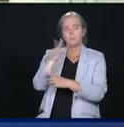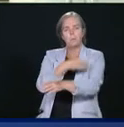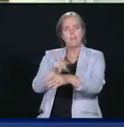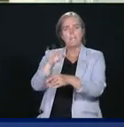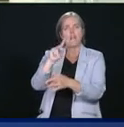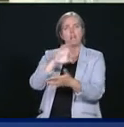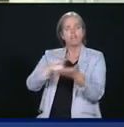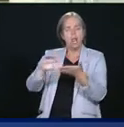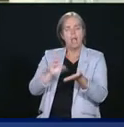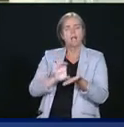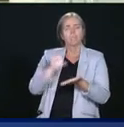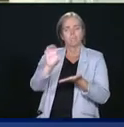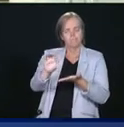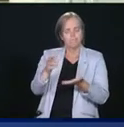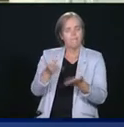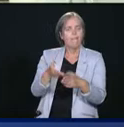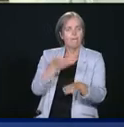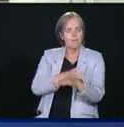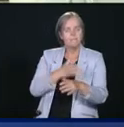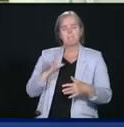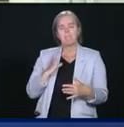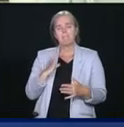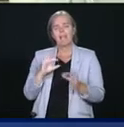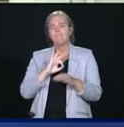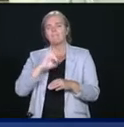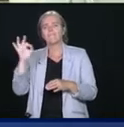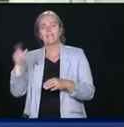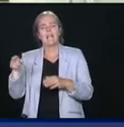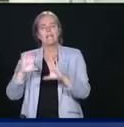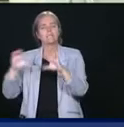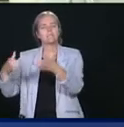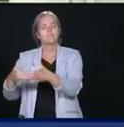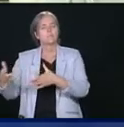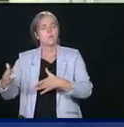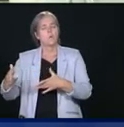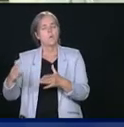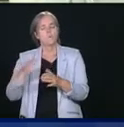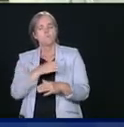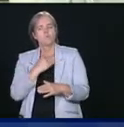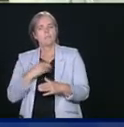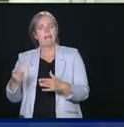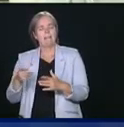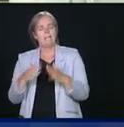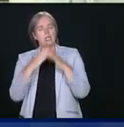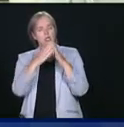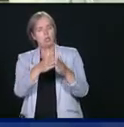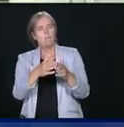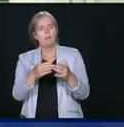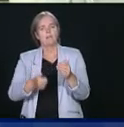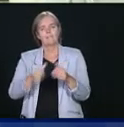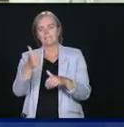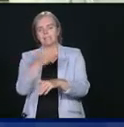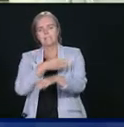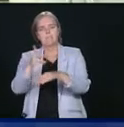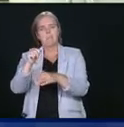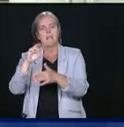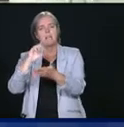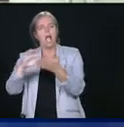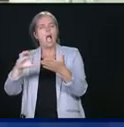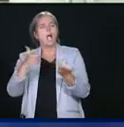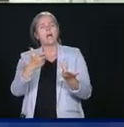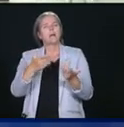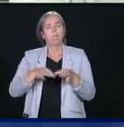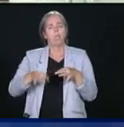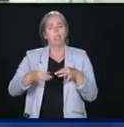on se souvient que la Fédération canadienne des municipalités a demandé 10 milliards et c'était début avril. Comment ça se fait que ça mette autant de temps pour trouver une